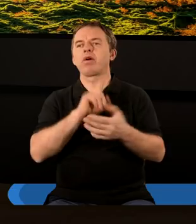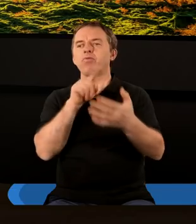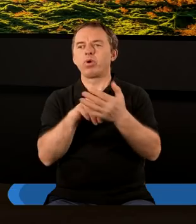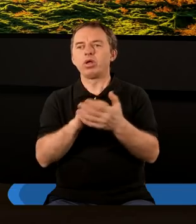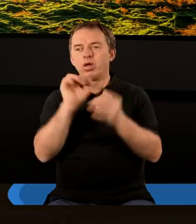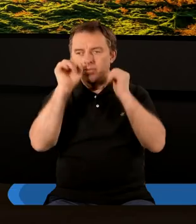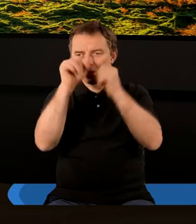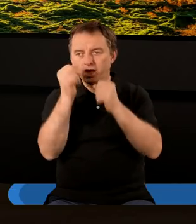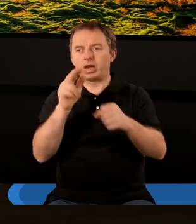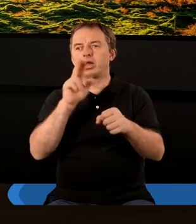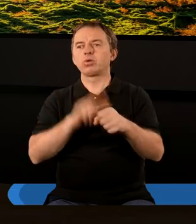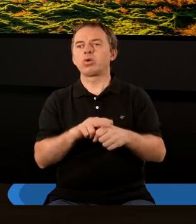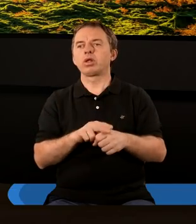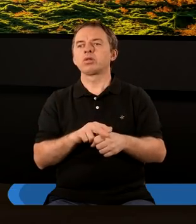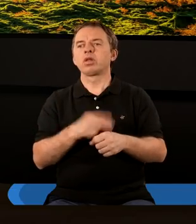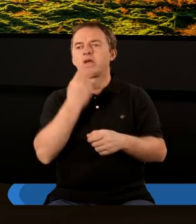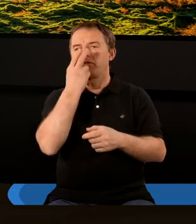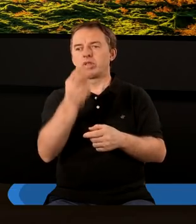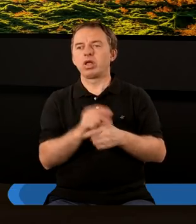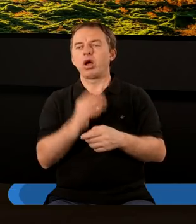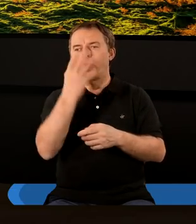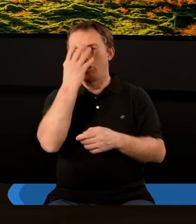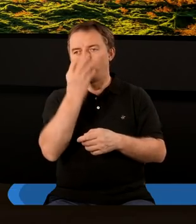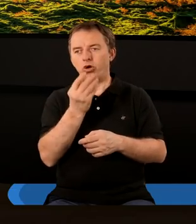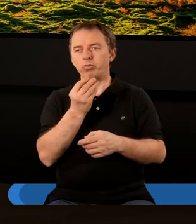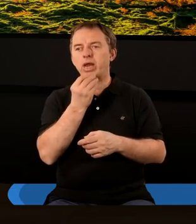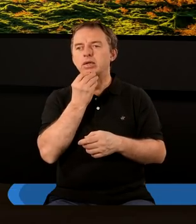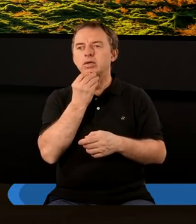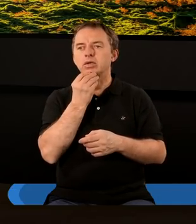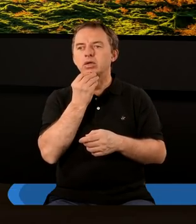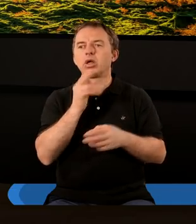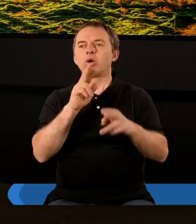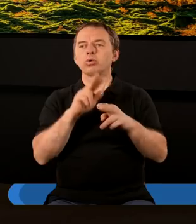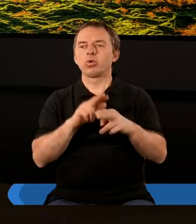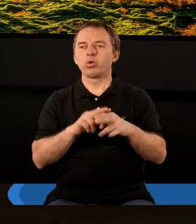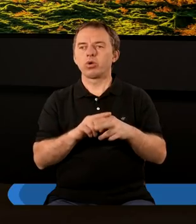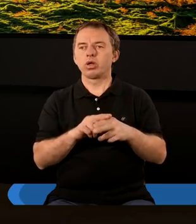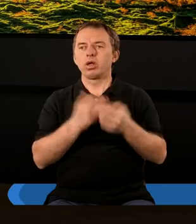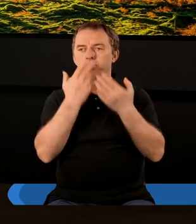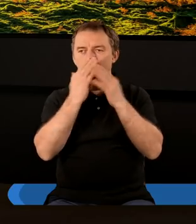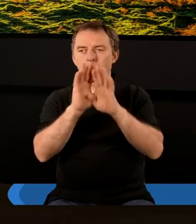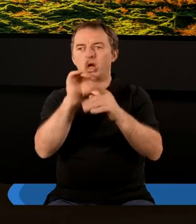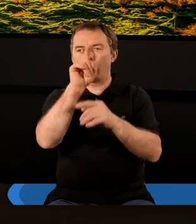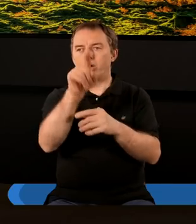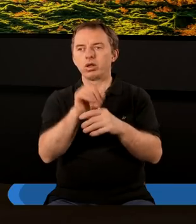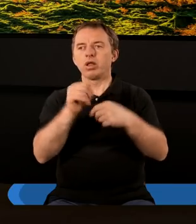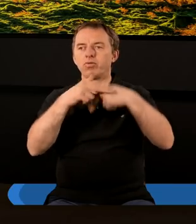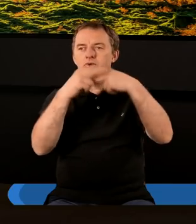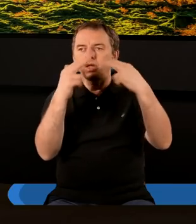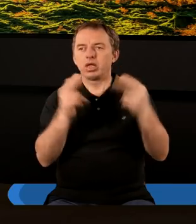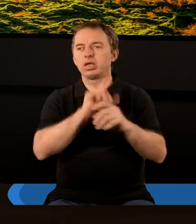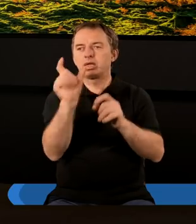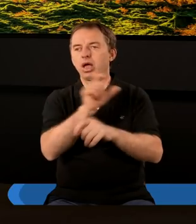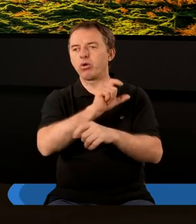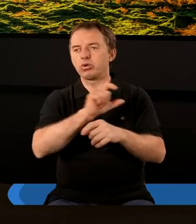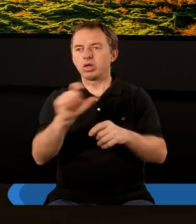On jako baranek. Tu widzimy też pewien obraz, który Jezus pokazuje, że On w niebie